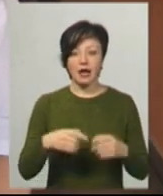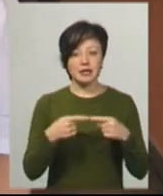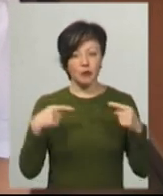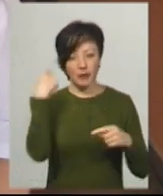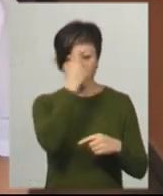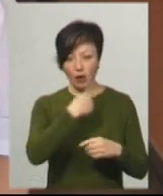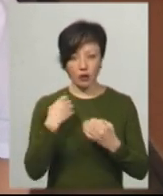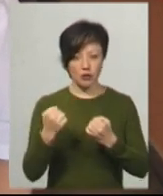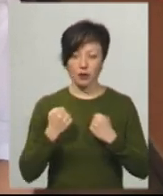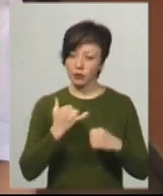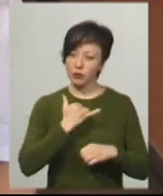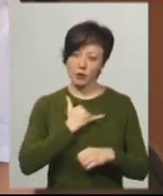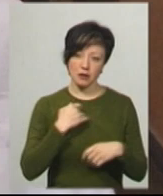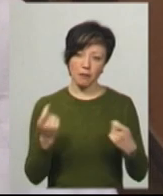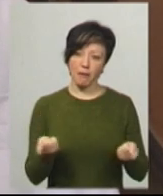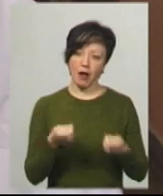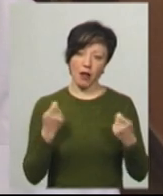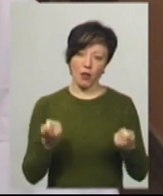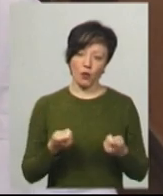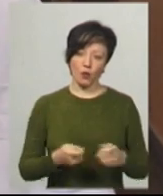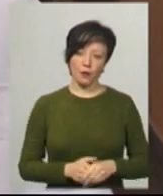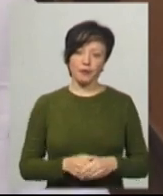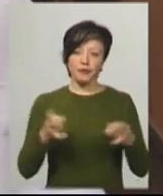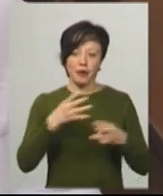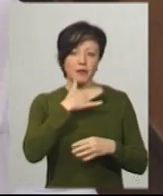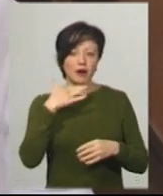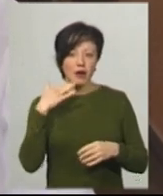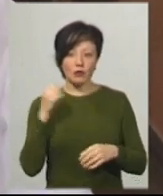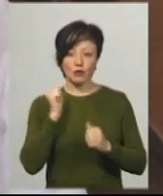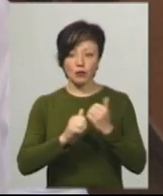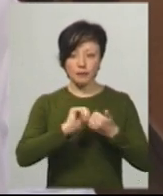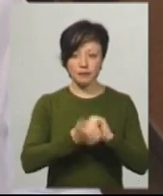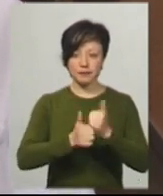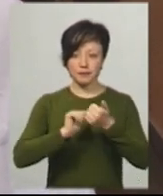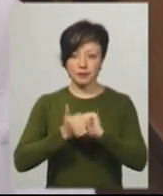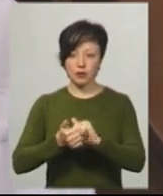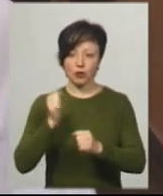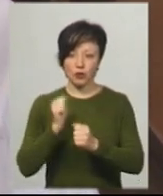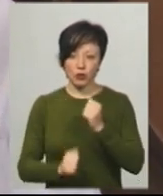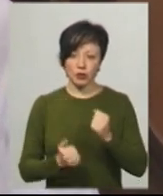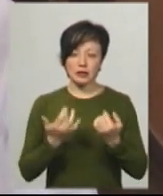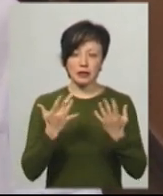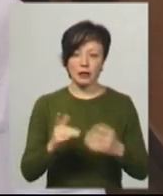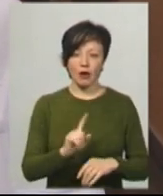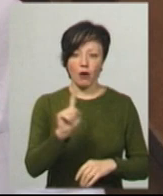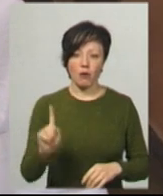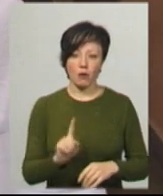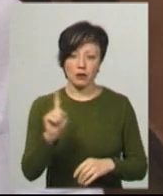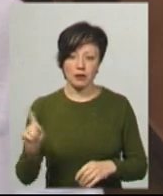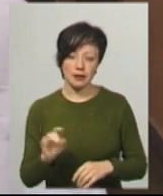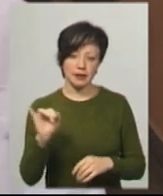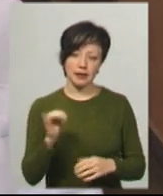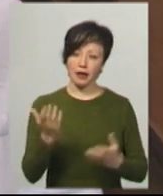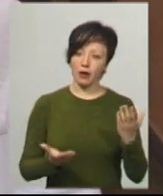індивідуального захисту в нас мало. Їх треба багато, бо воно має мінятися кожних пару годин, і